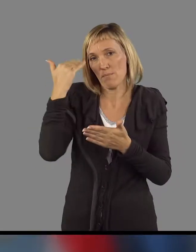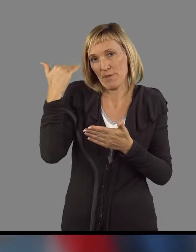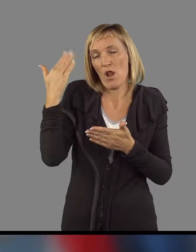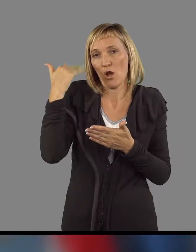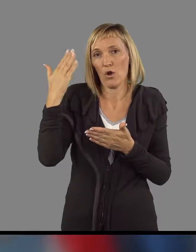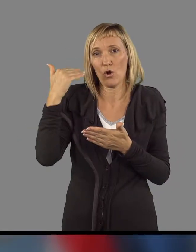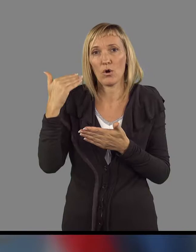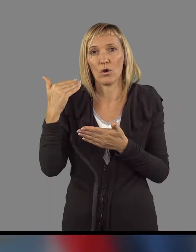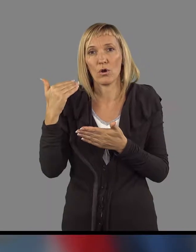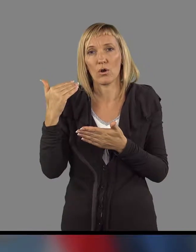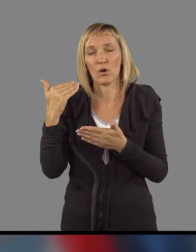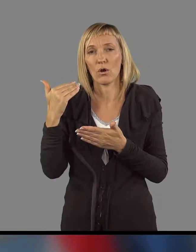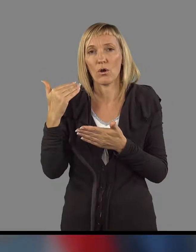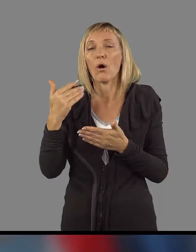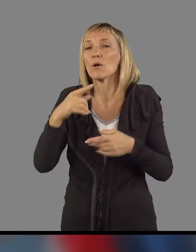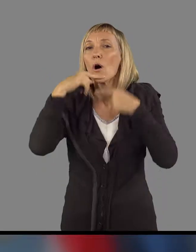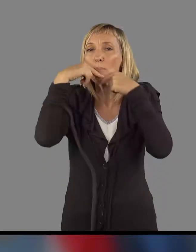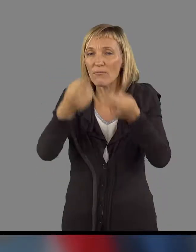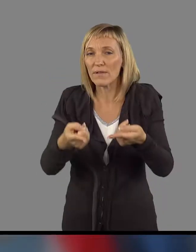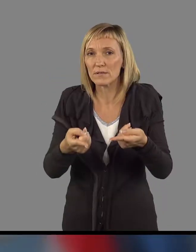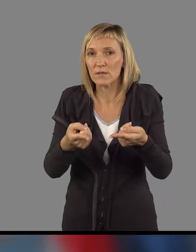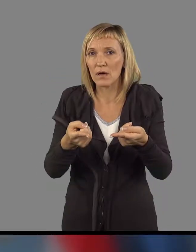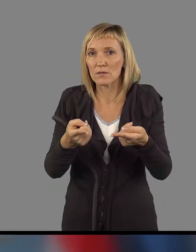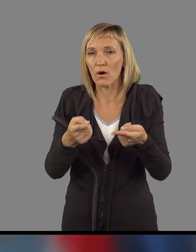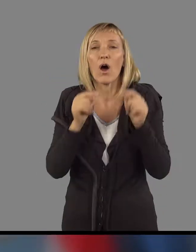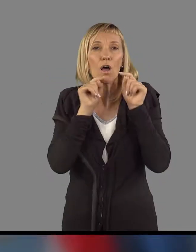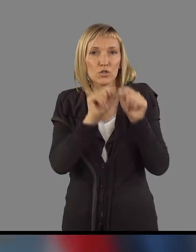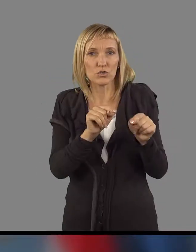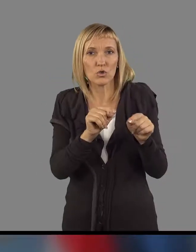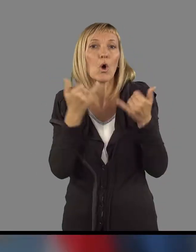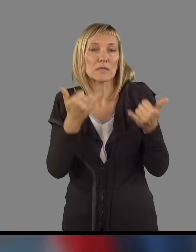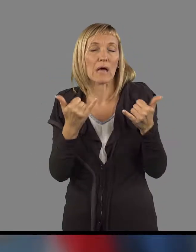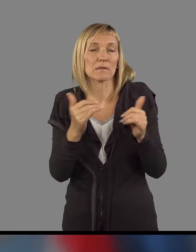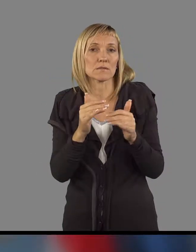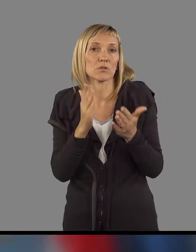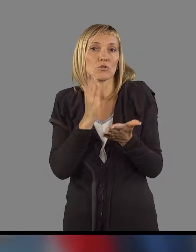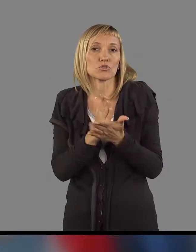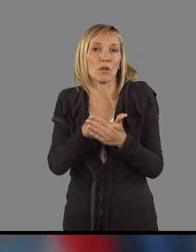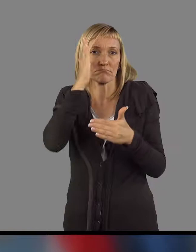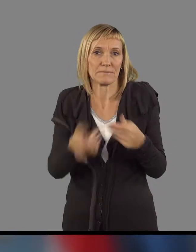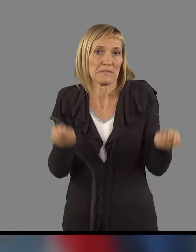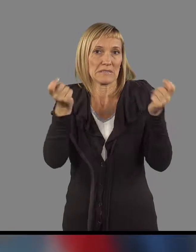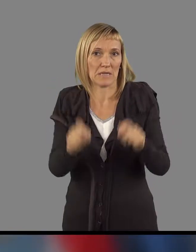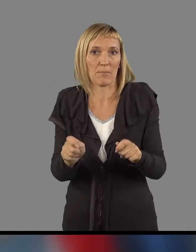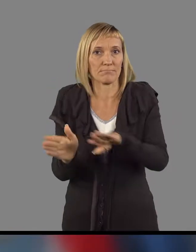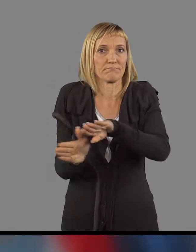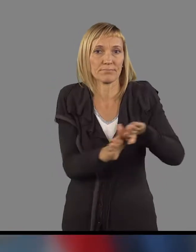bilo že v samem ZIPR-su posredovano in smo se okrog tega sveda danes še dokončno